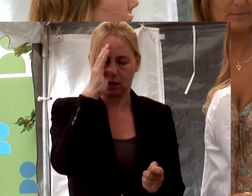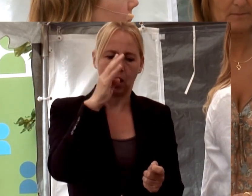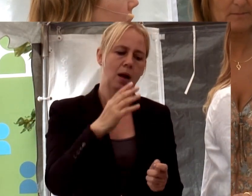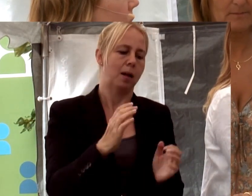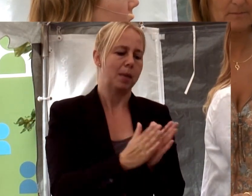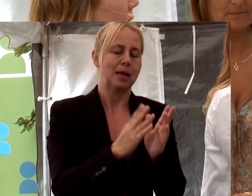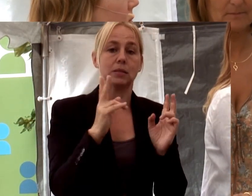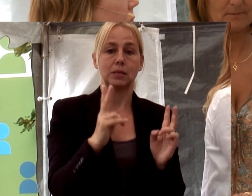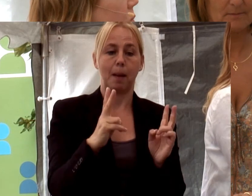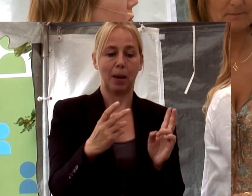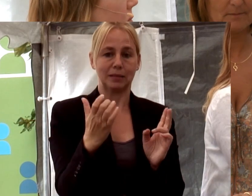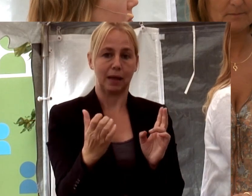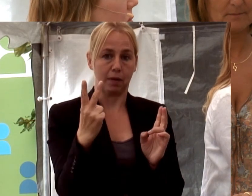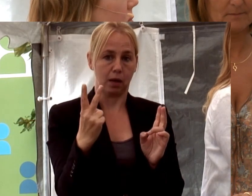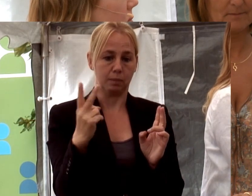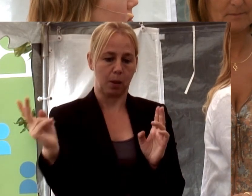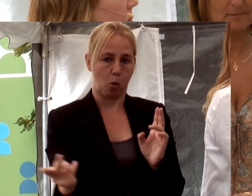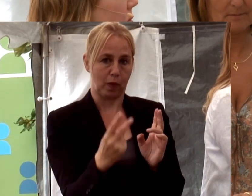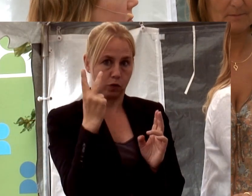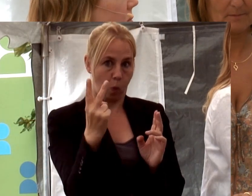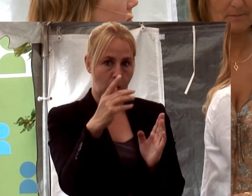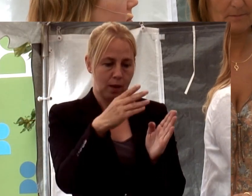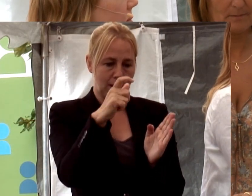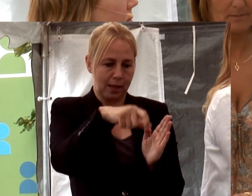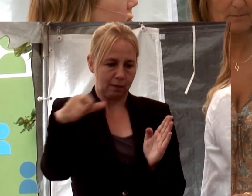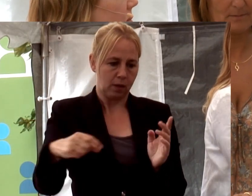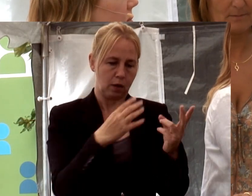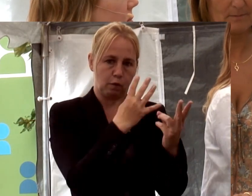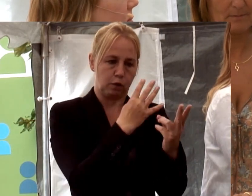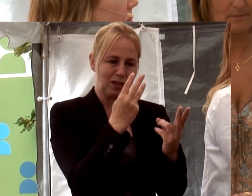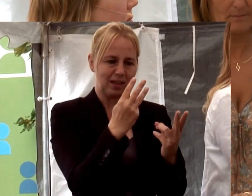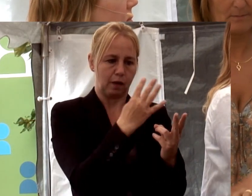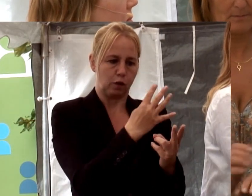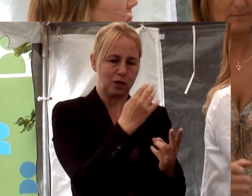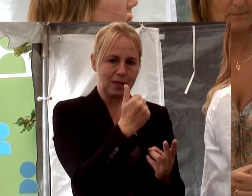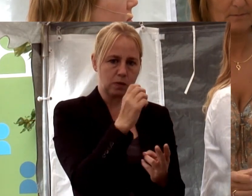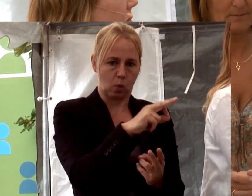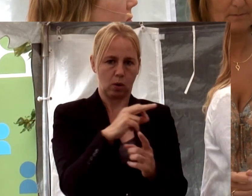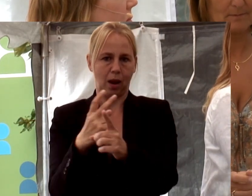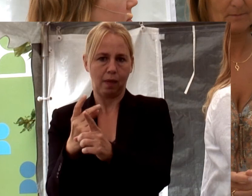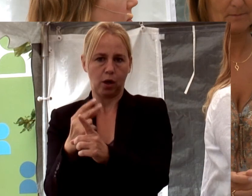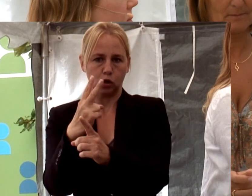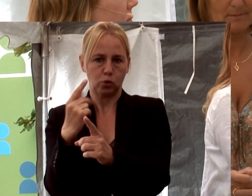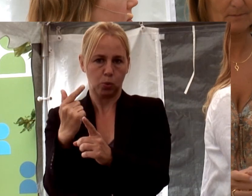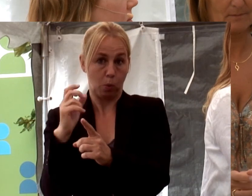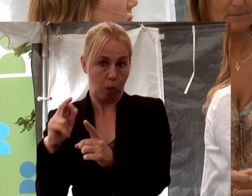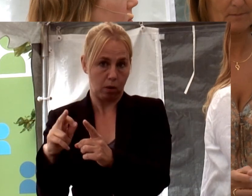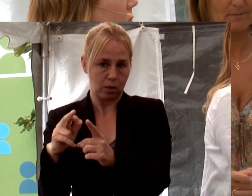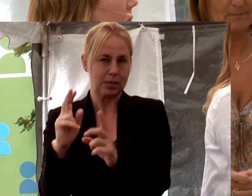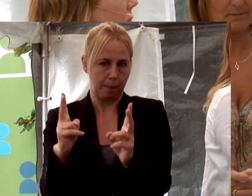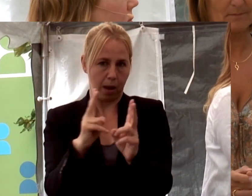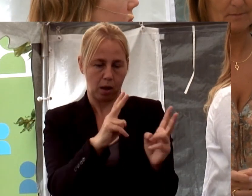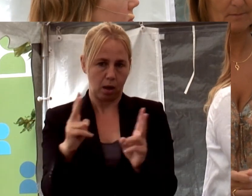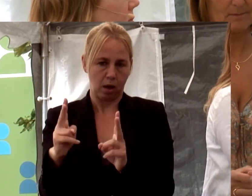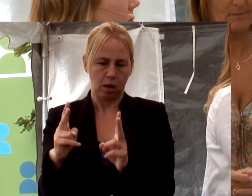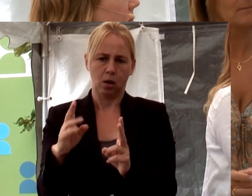CV för båda individerna. Den ena var 43 eller 46 år och den andra 27 i det fallet. Och det